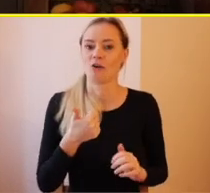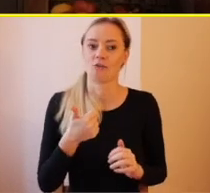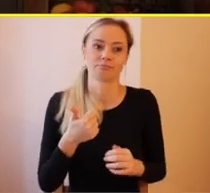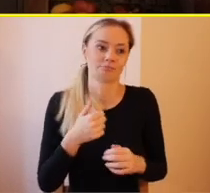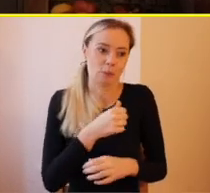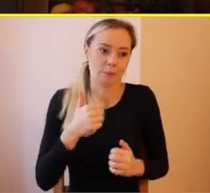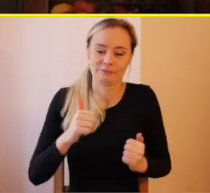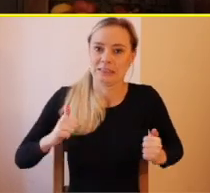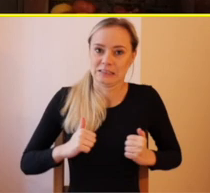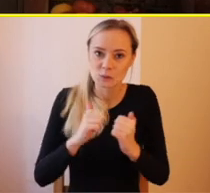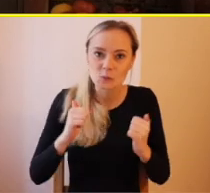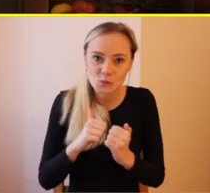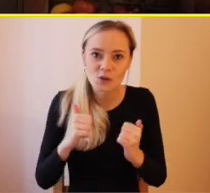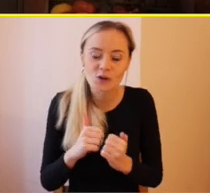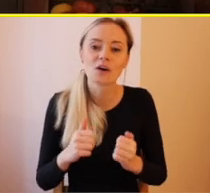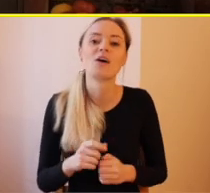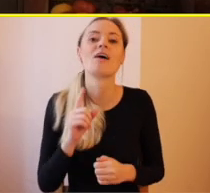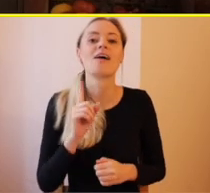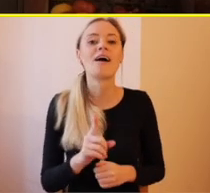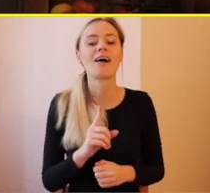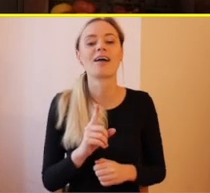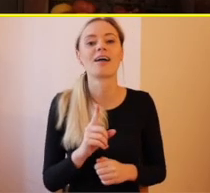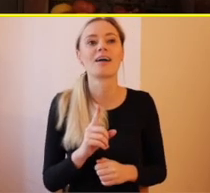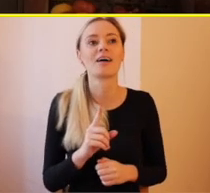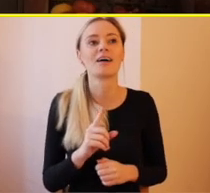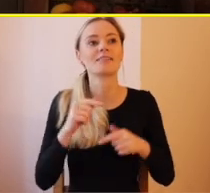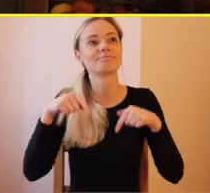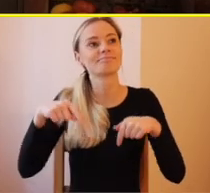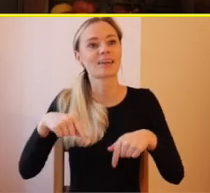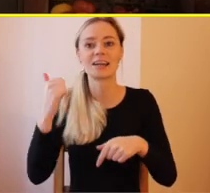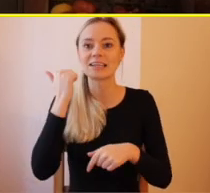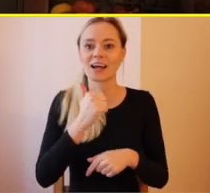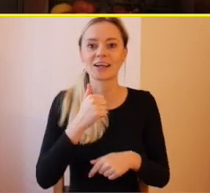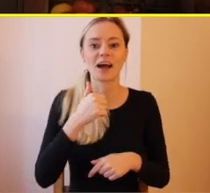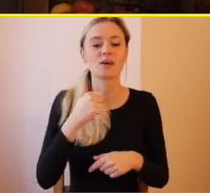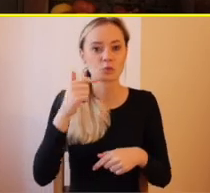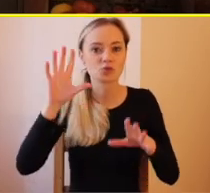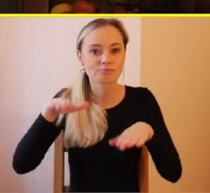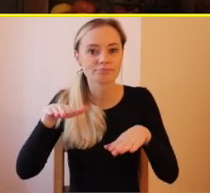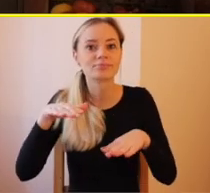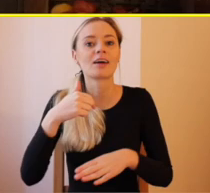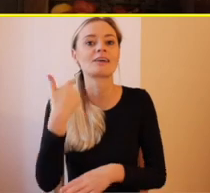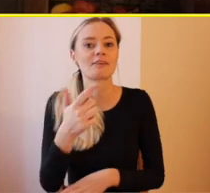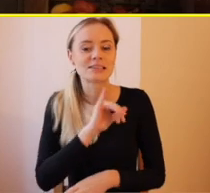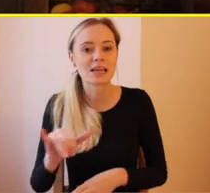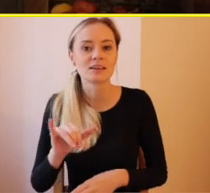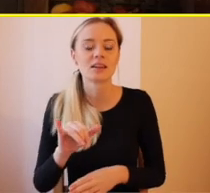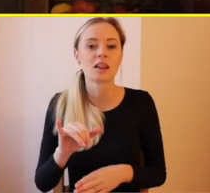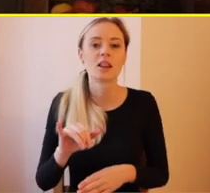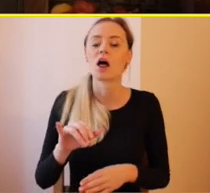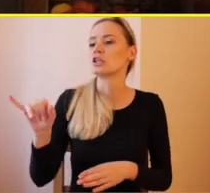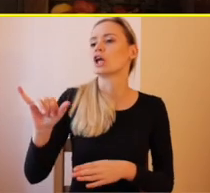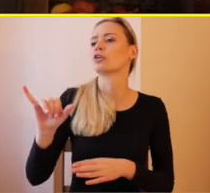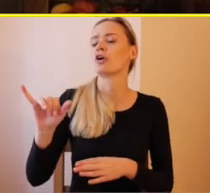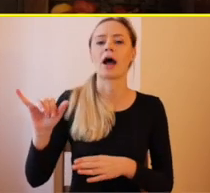Úplne mi mrzla tvár, ale musím povedať, že v živote som sa, za vlastne 20 rokov som sa nestretla s tým, že by mi niekto